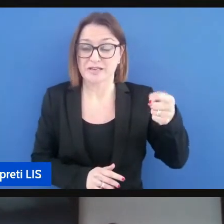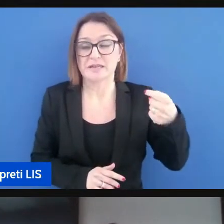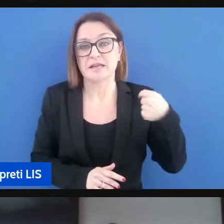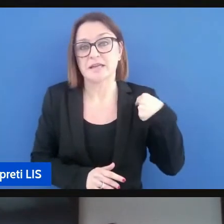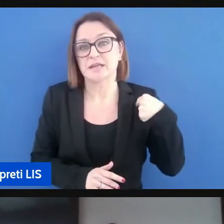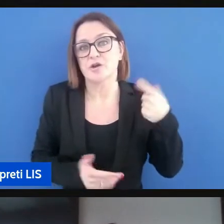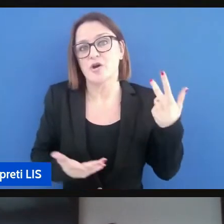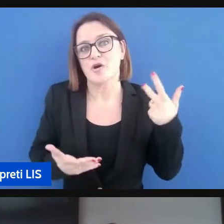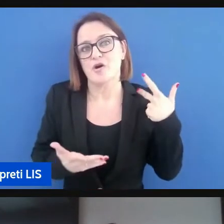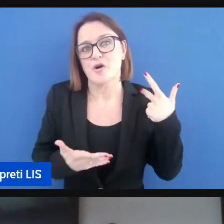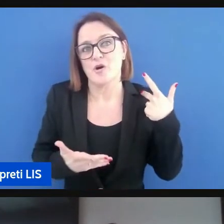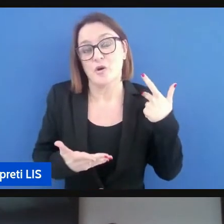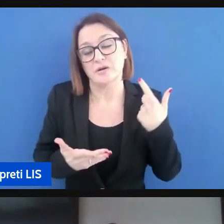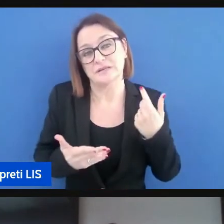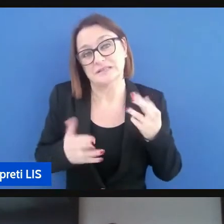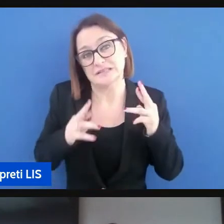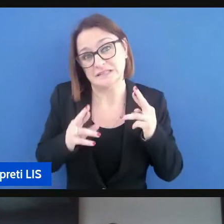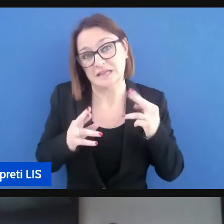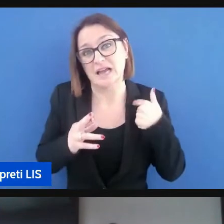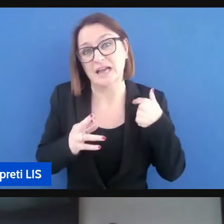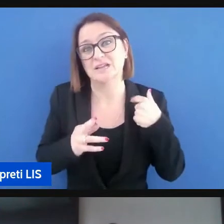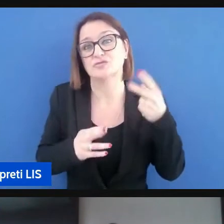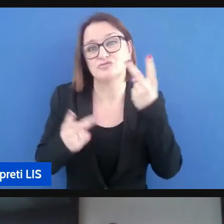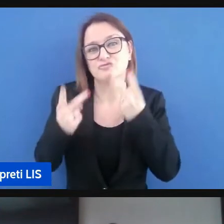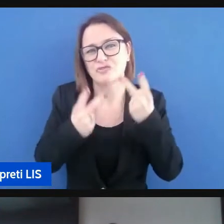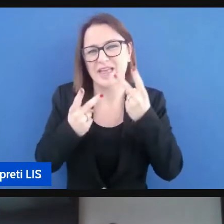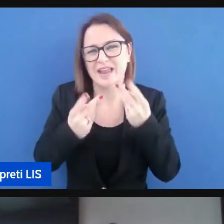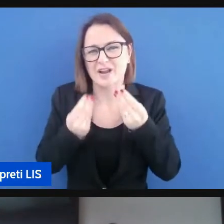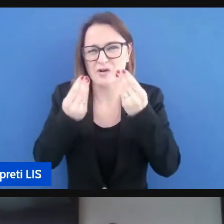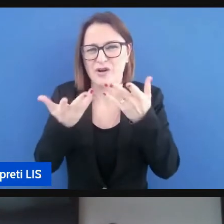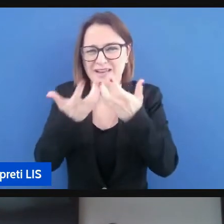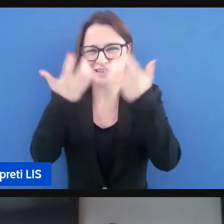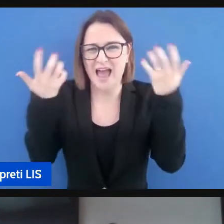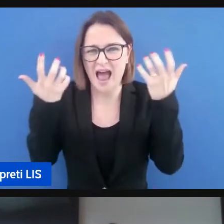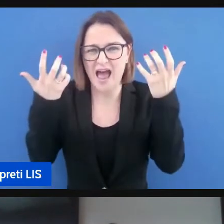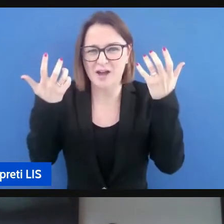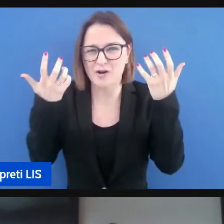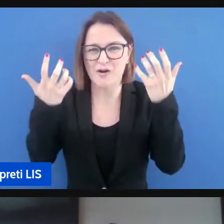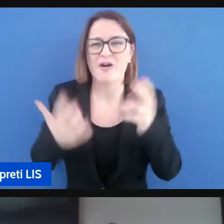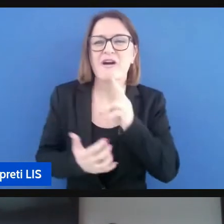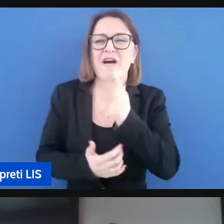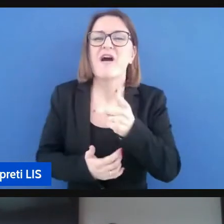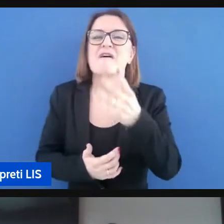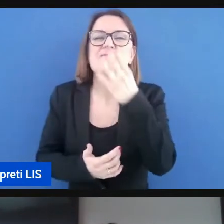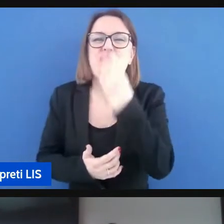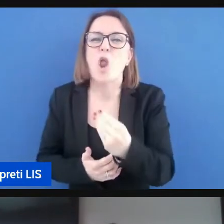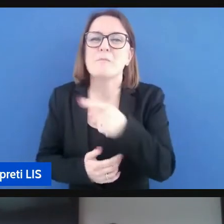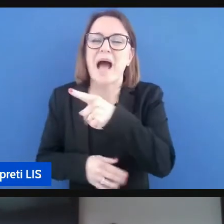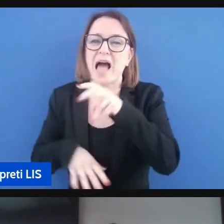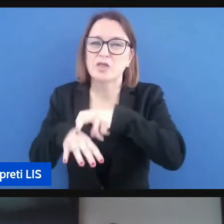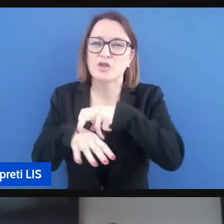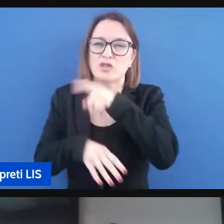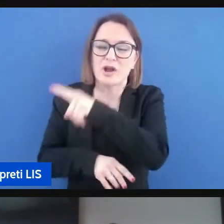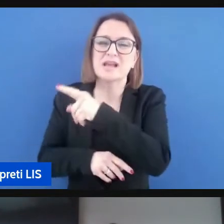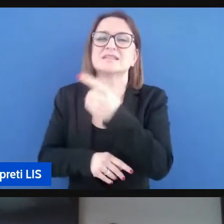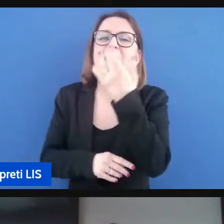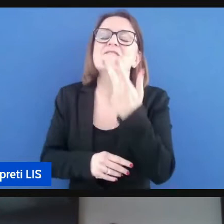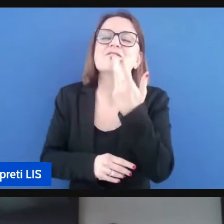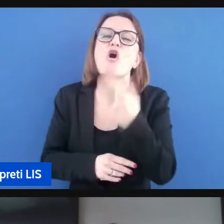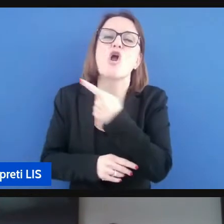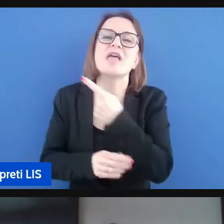chiamarla ma di fare riferimento e di chiarire forse l'intervento della professoressa Volpato che voleva dare una